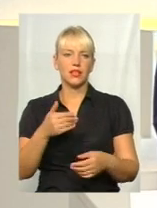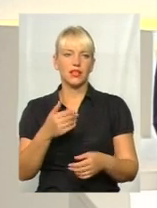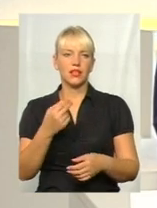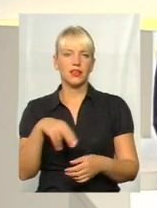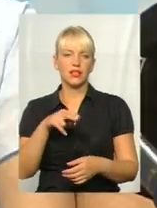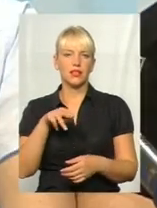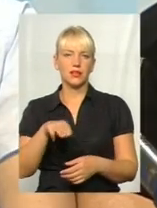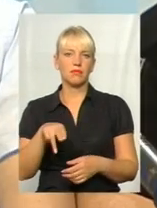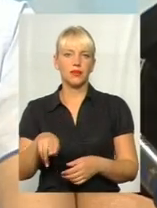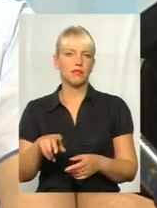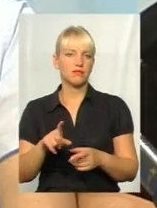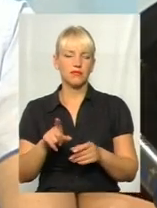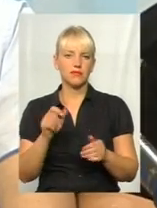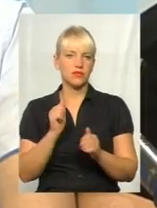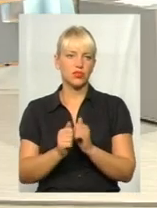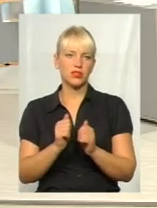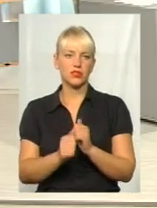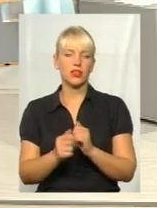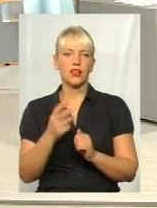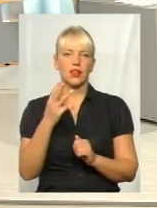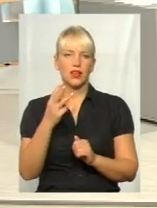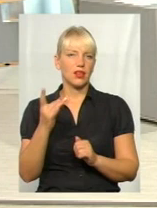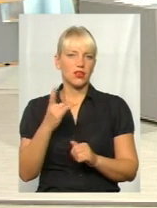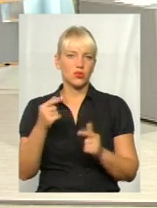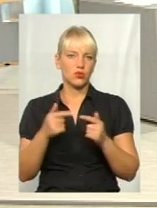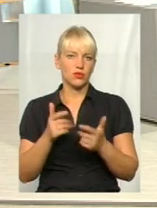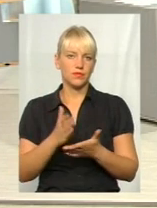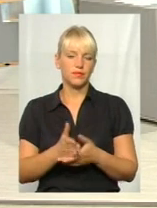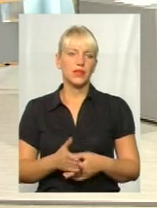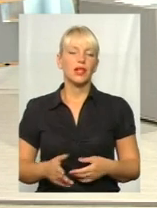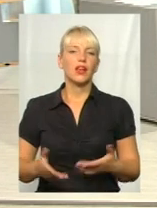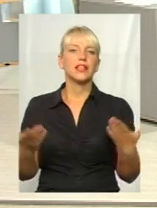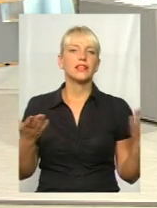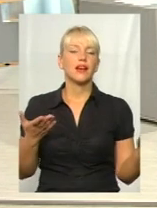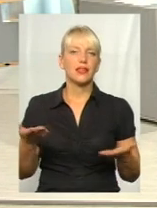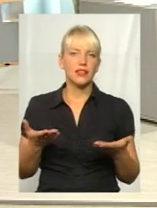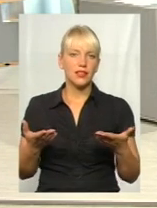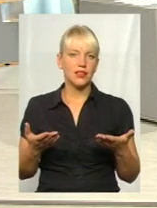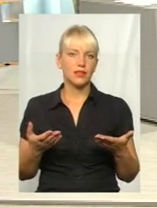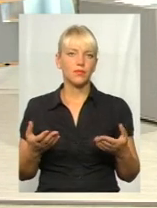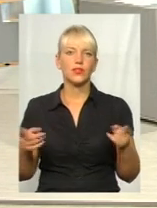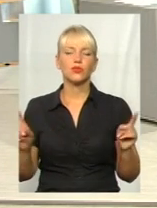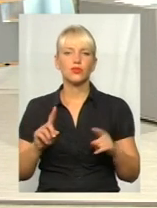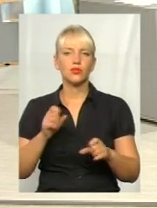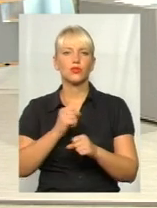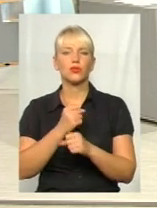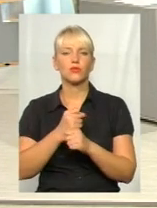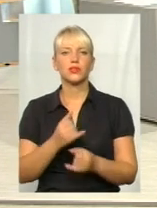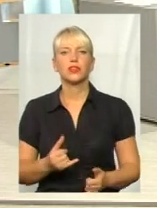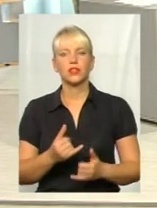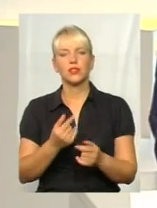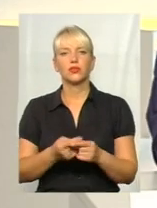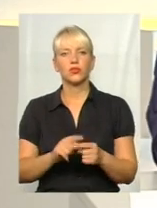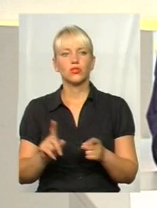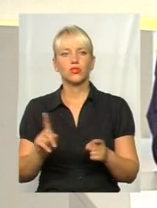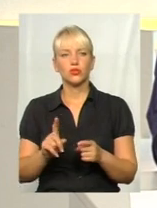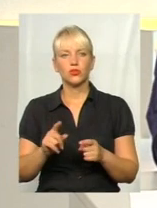трьох? Не менше трьох. Три і не менше. Скажіть, що робиться для того, щоб цю концентрацію